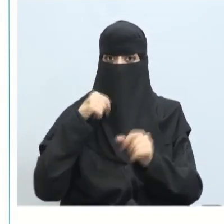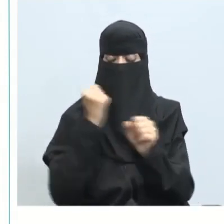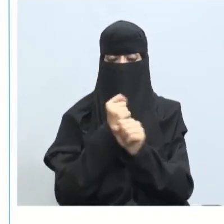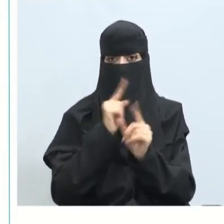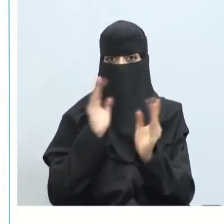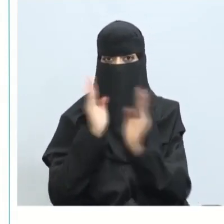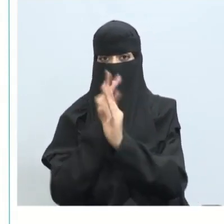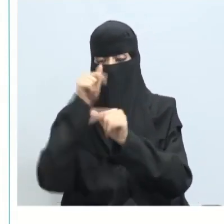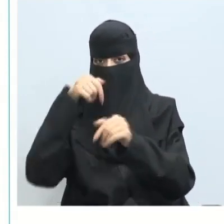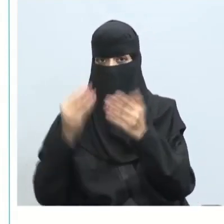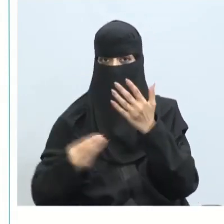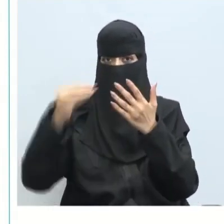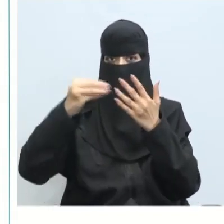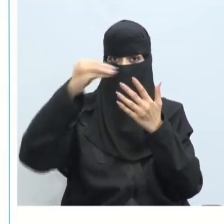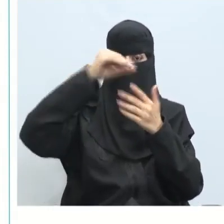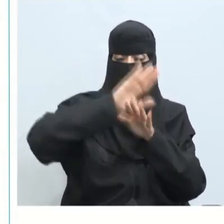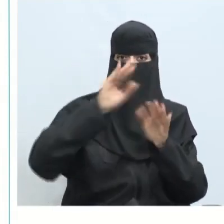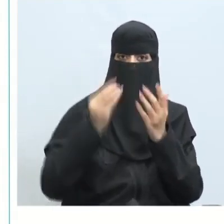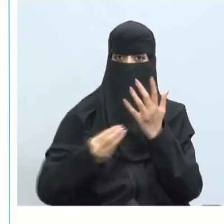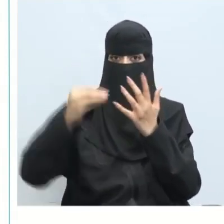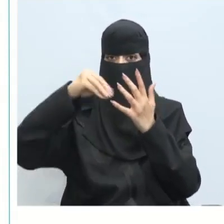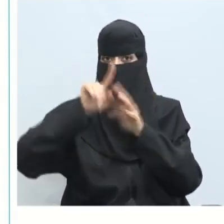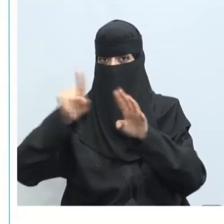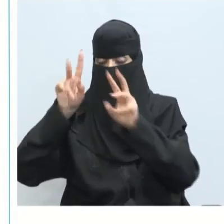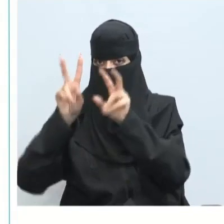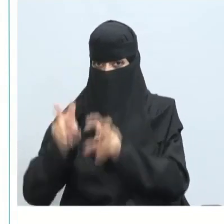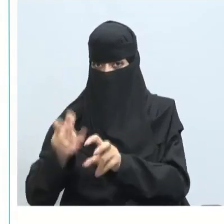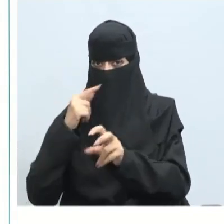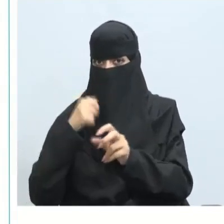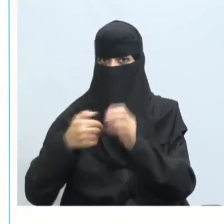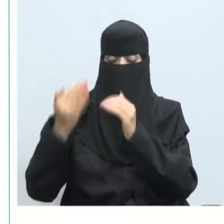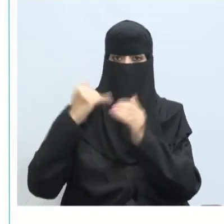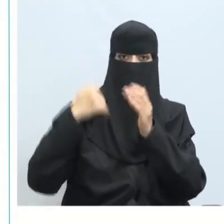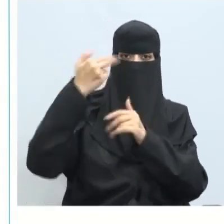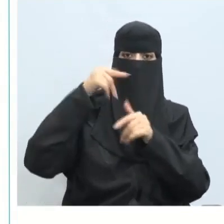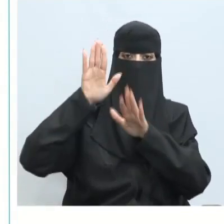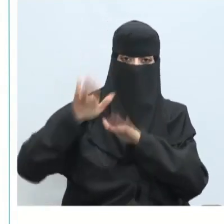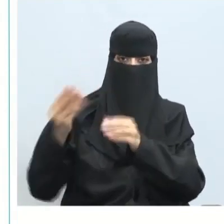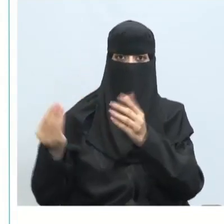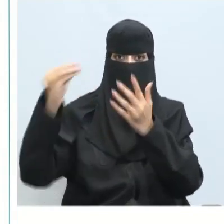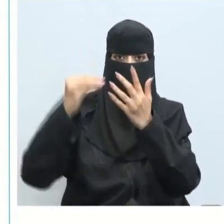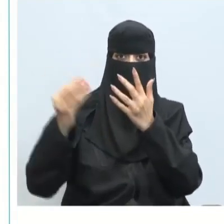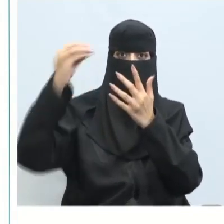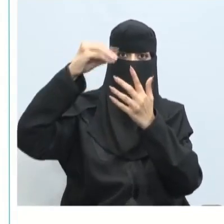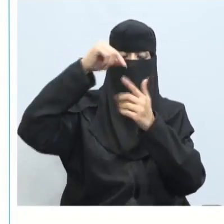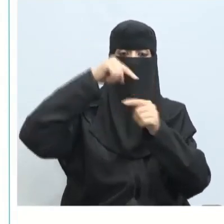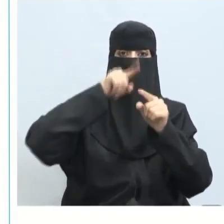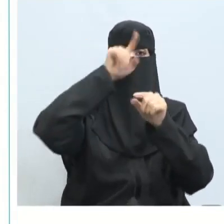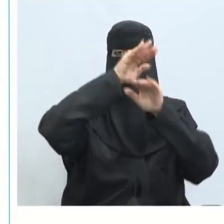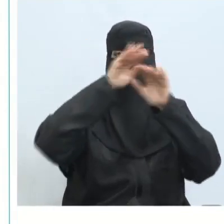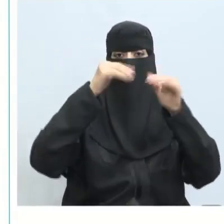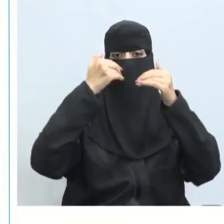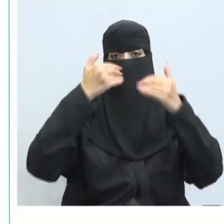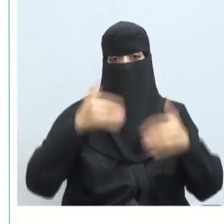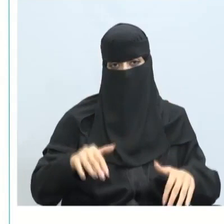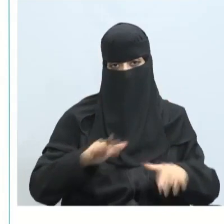مرحلة حينما أنهيه في المرحلة الأولى قد لا يتحول إلى المقاومة لكن حينما أترك المقاومة قد أستطيع التكايف معه